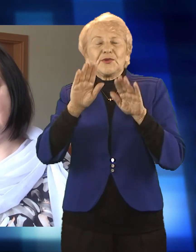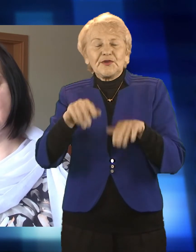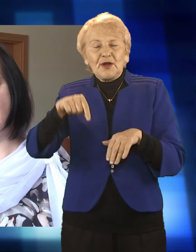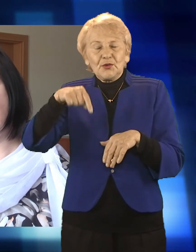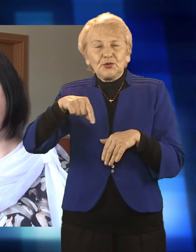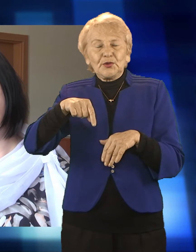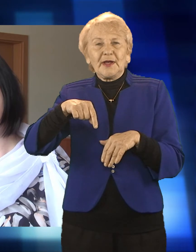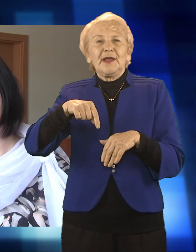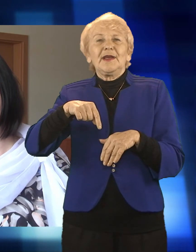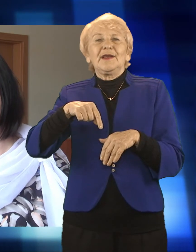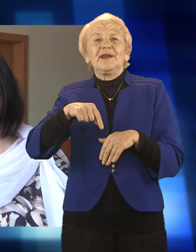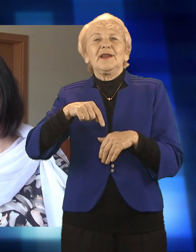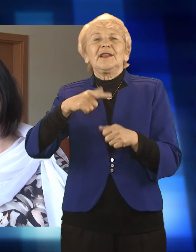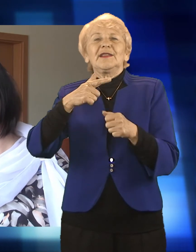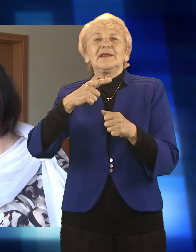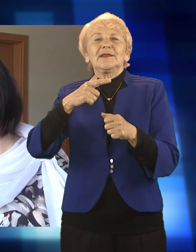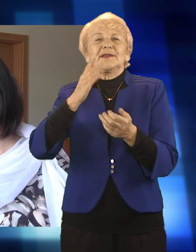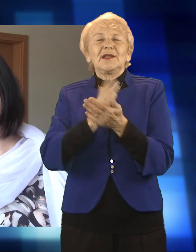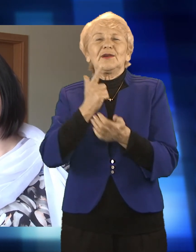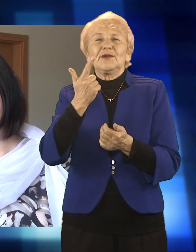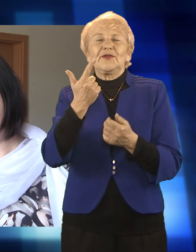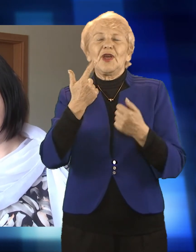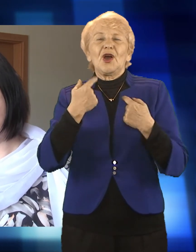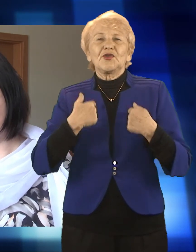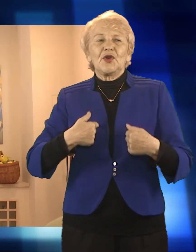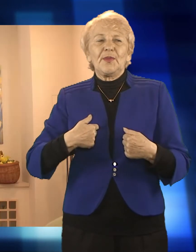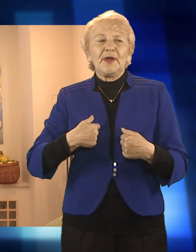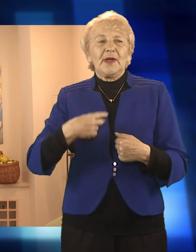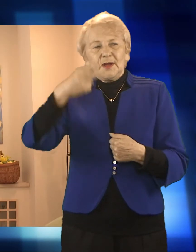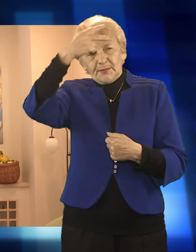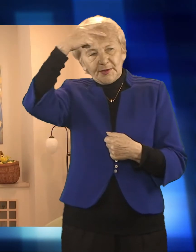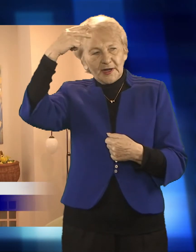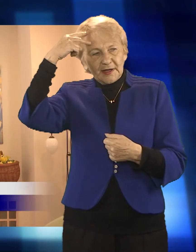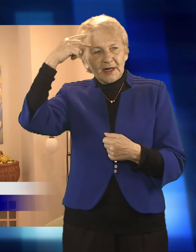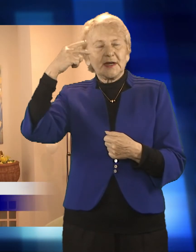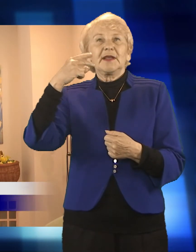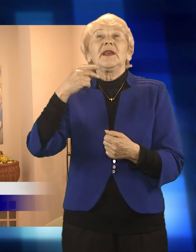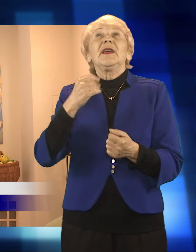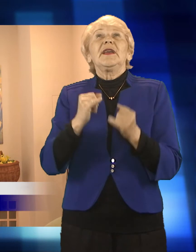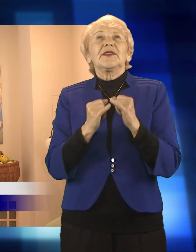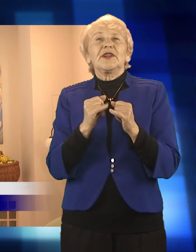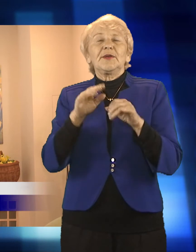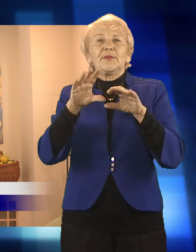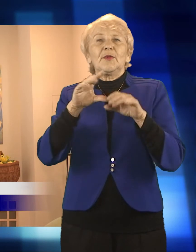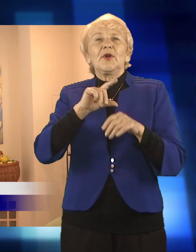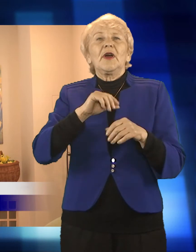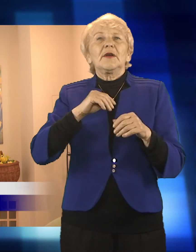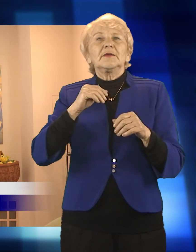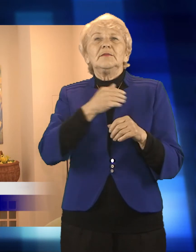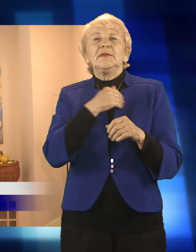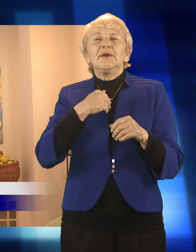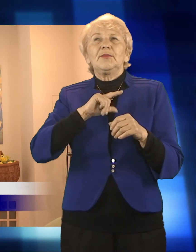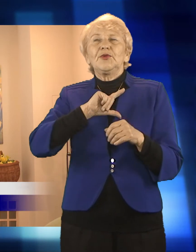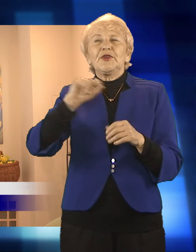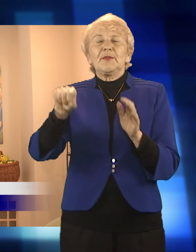są do obtyku, zostało też dwóch lekarzy. Musimy mieć te wszystkie zabezpieczenia, środki